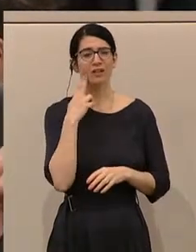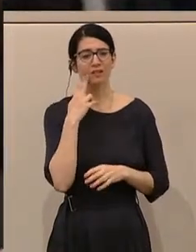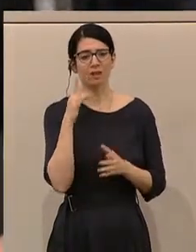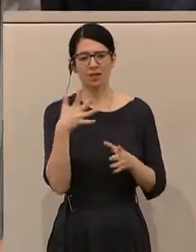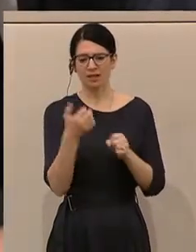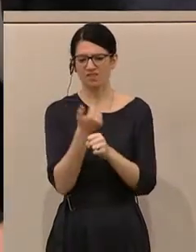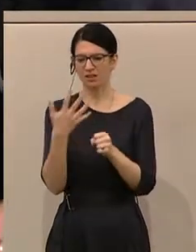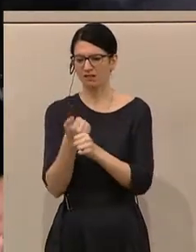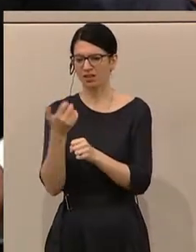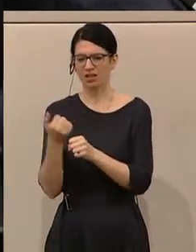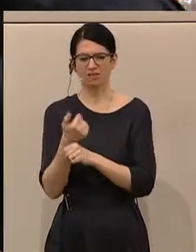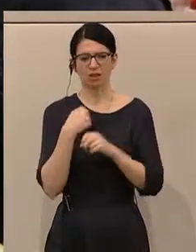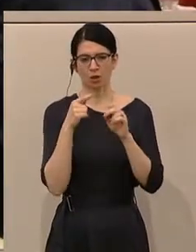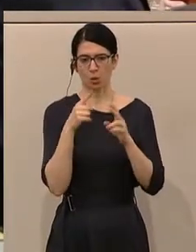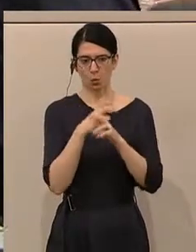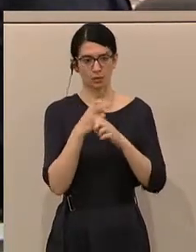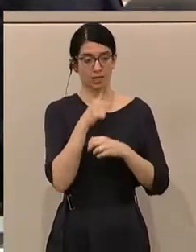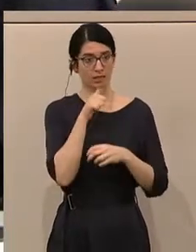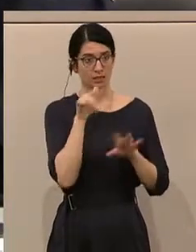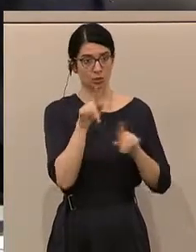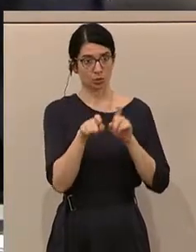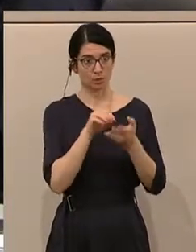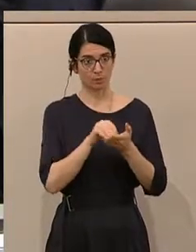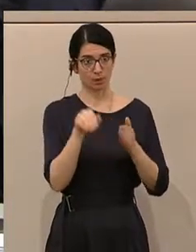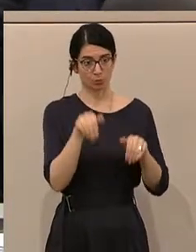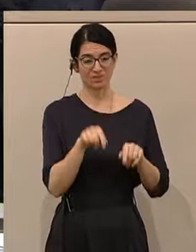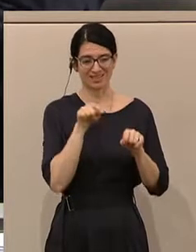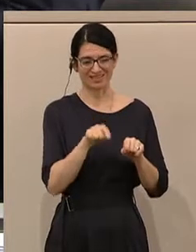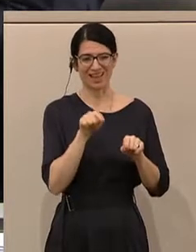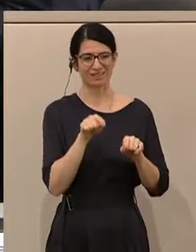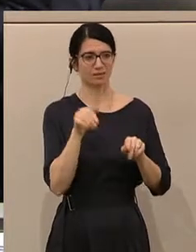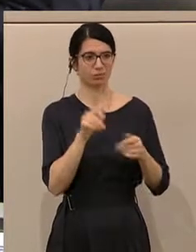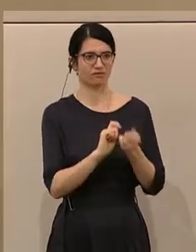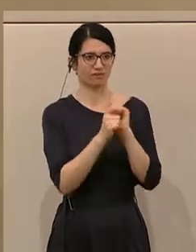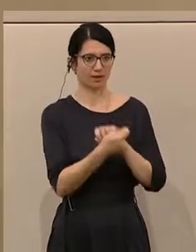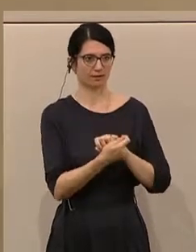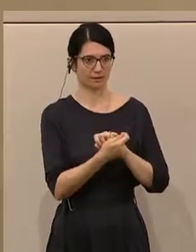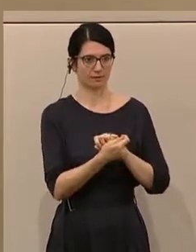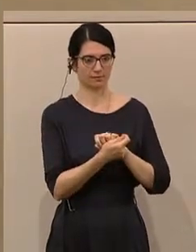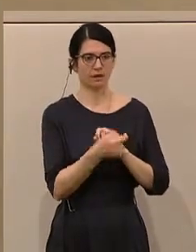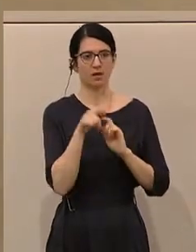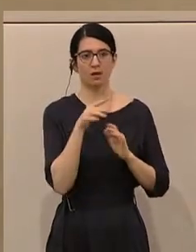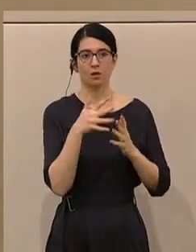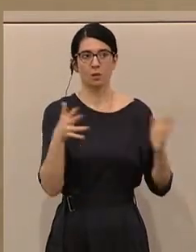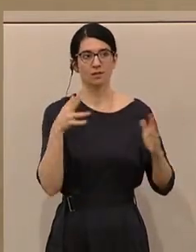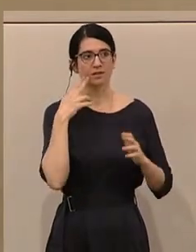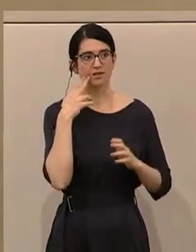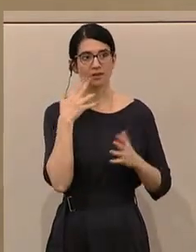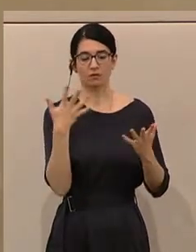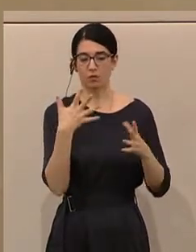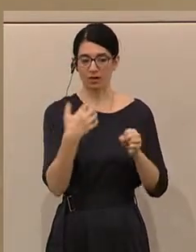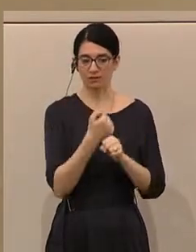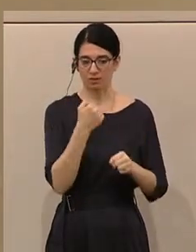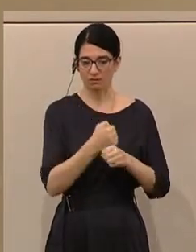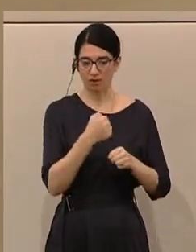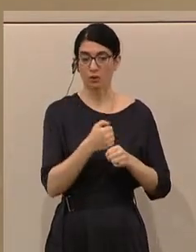Gewinne hier in Österreich nicht versteuern müssen. Da müssen wir mal den Hebel ansetzen, dass diese Konzerne dort, wo sie Gewinn machen,